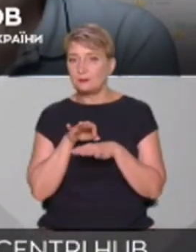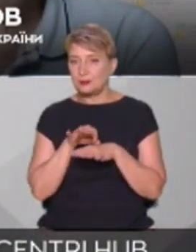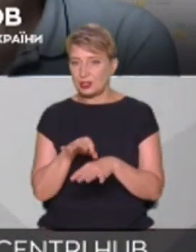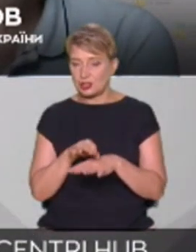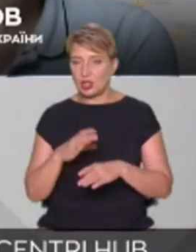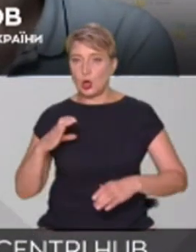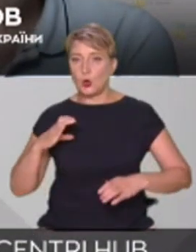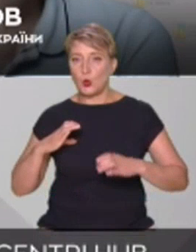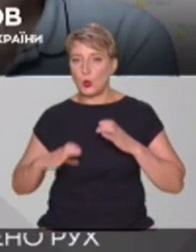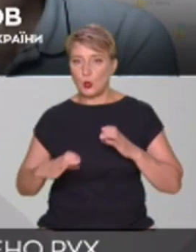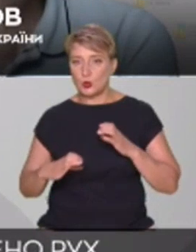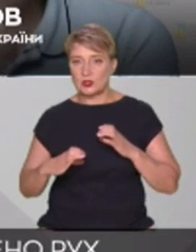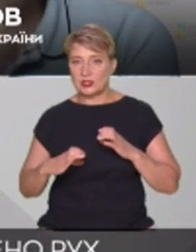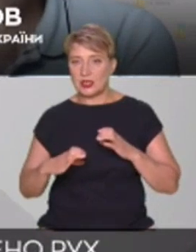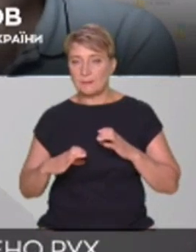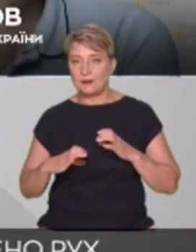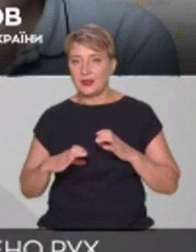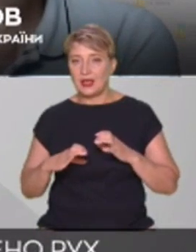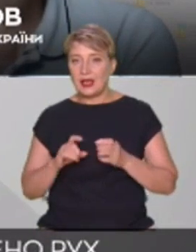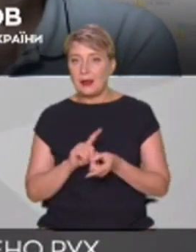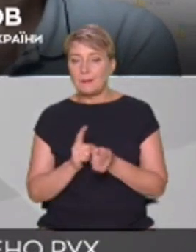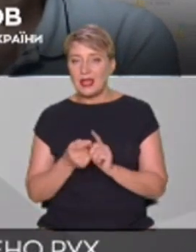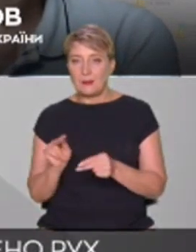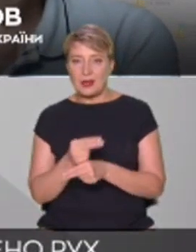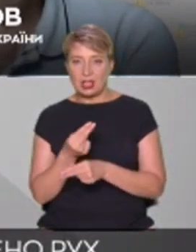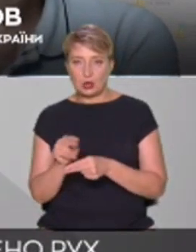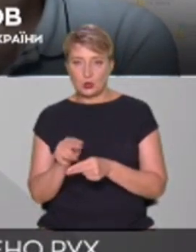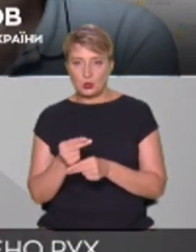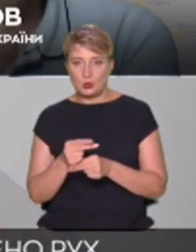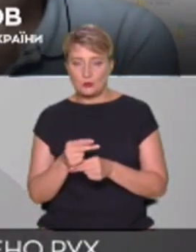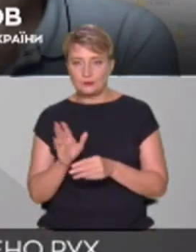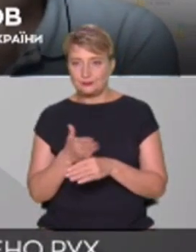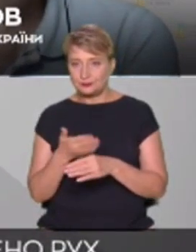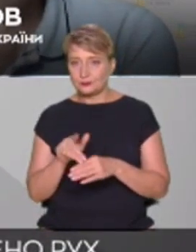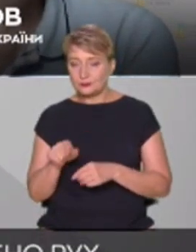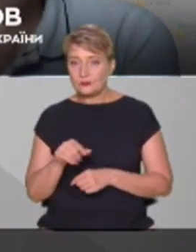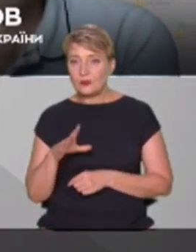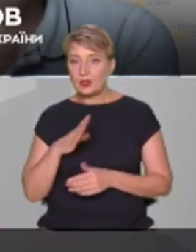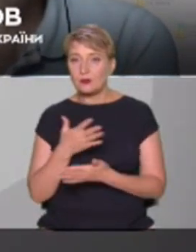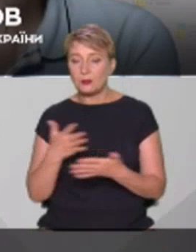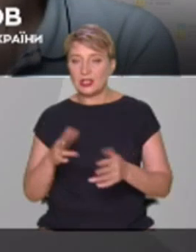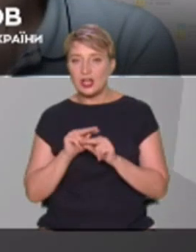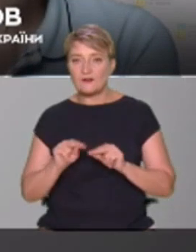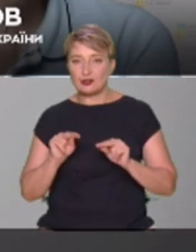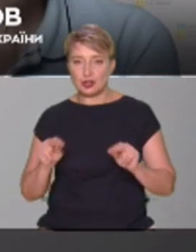перекваліфікації, і це було ще у 90-ті. Тобто, у нас більшість вчителів